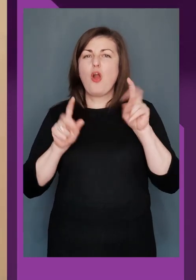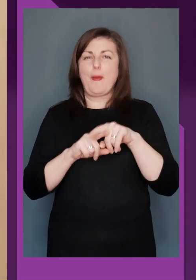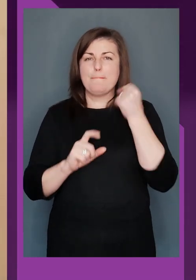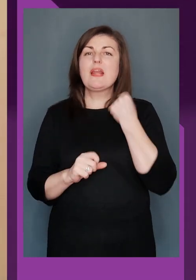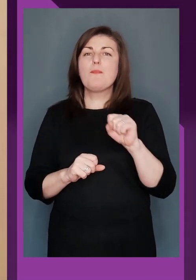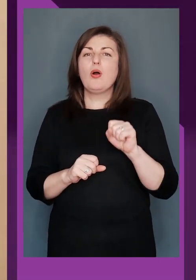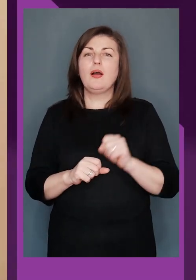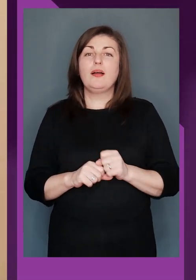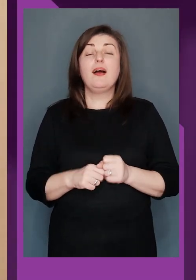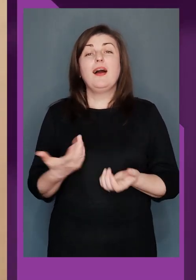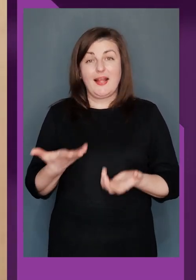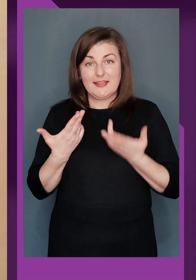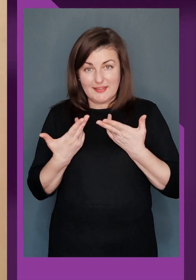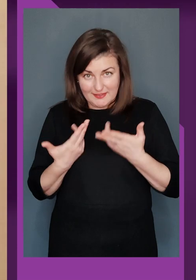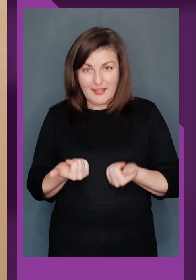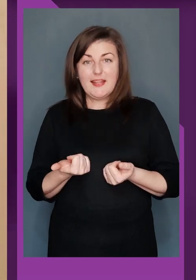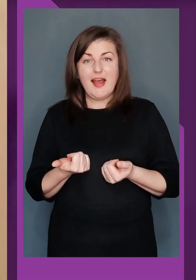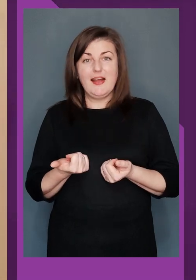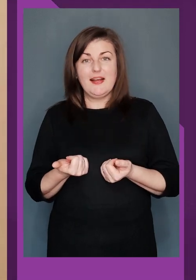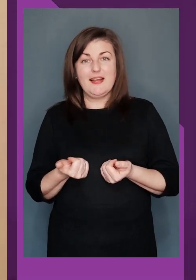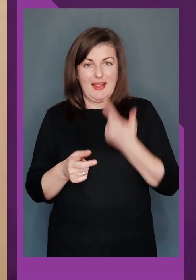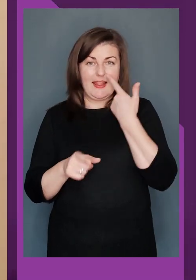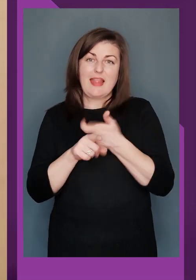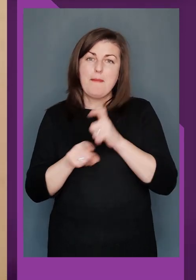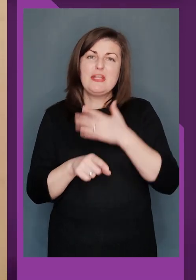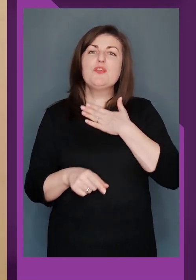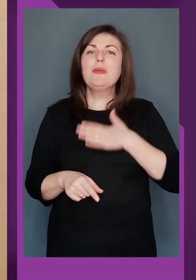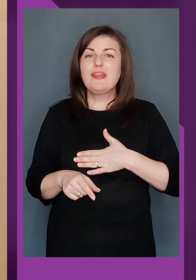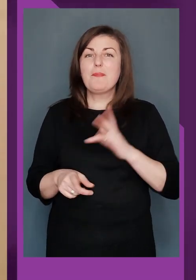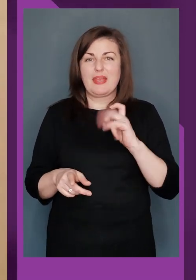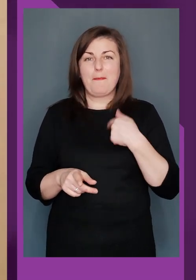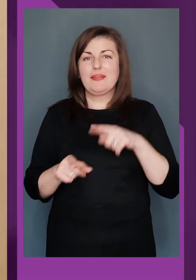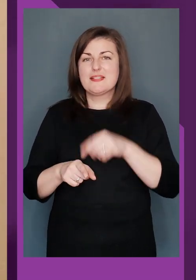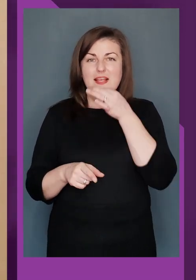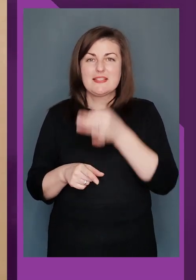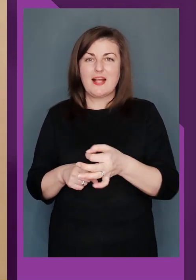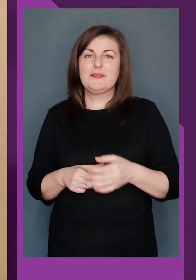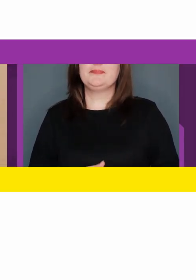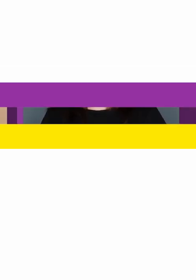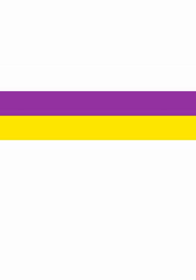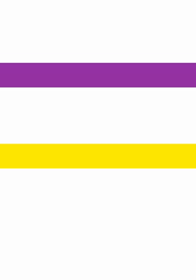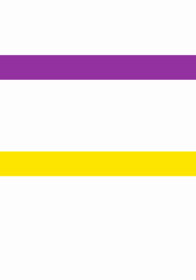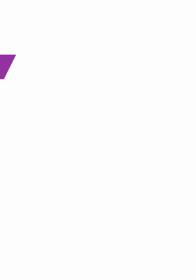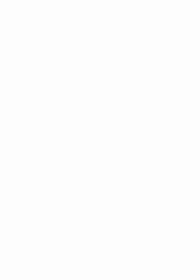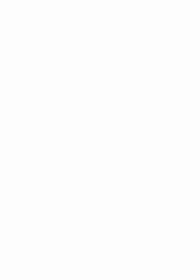приємна, я би сказала.